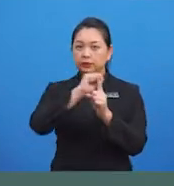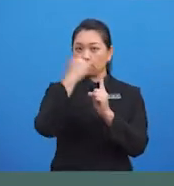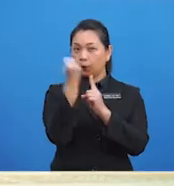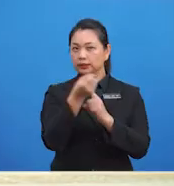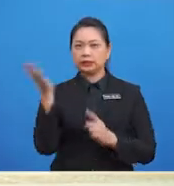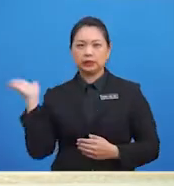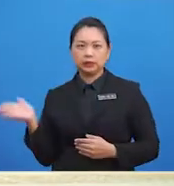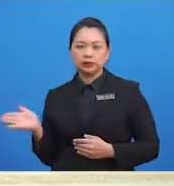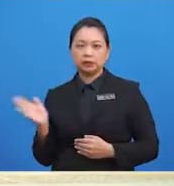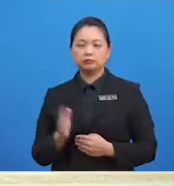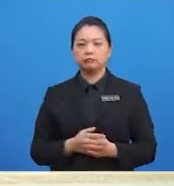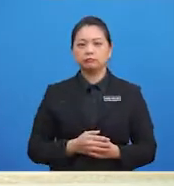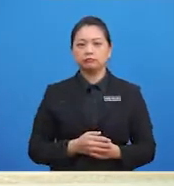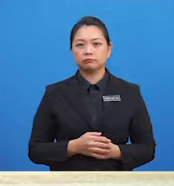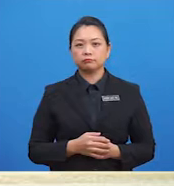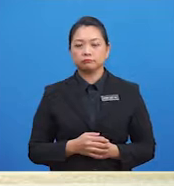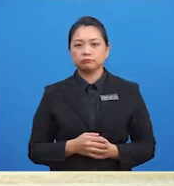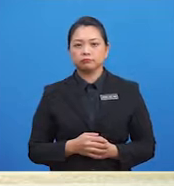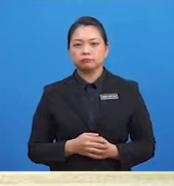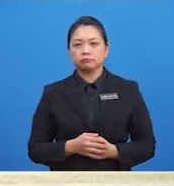ini Oh my